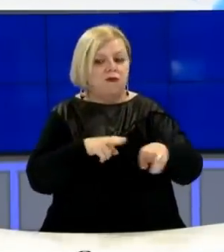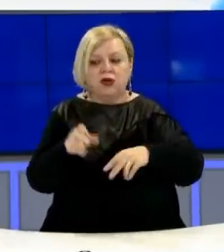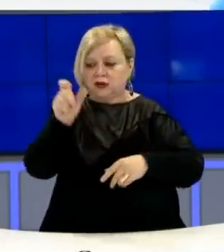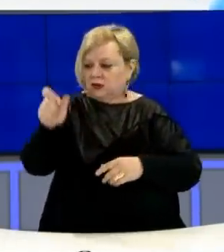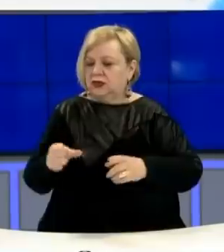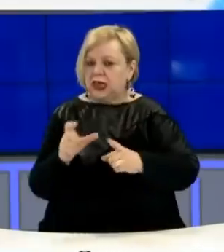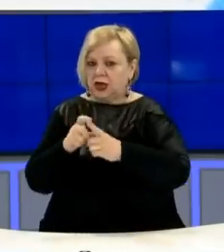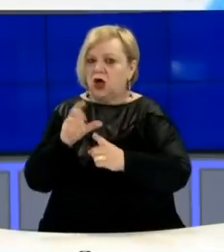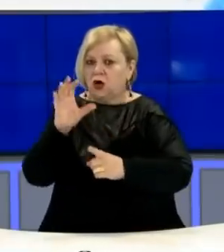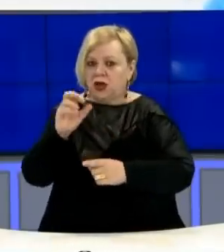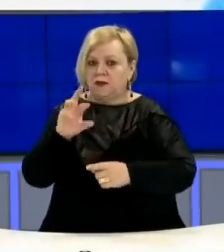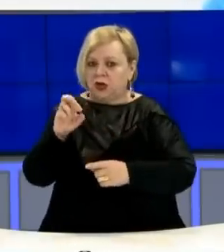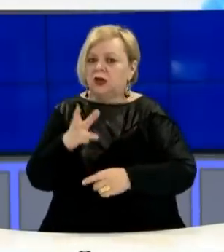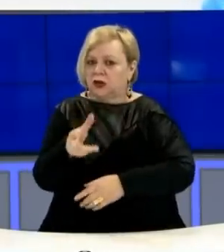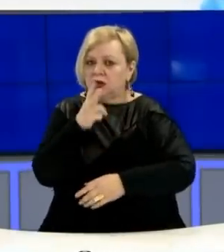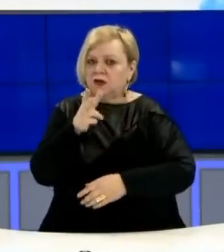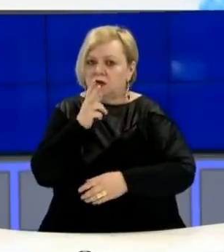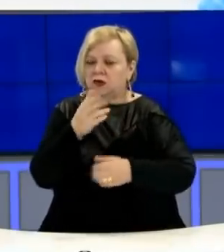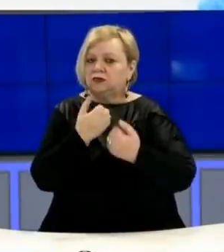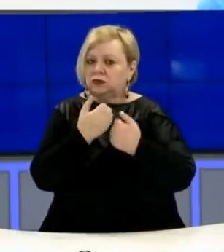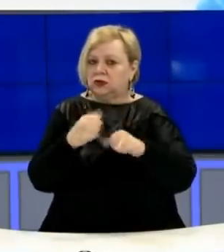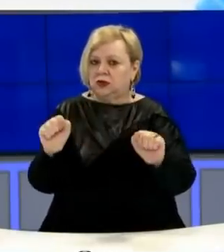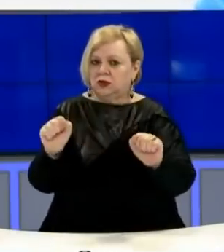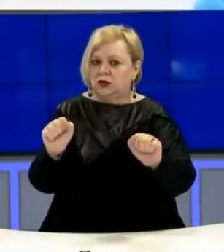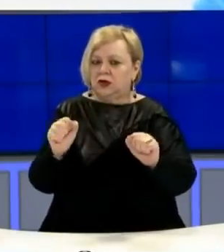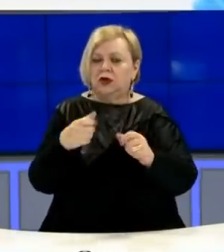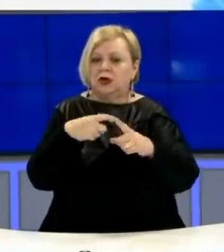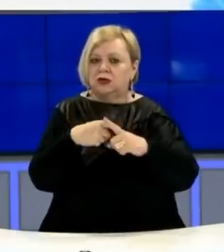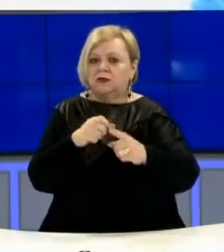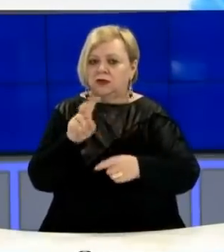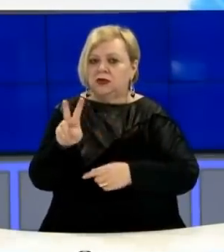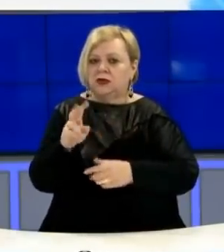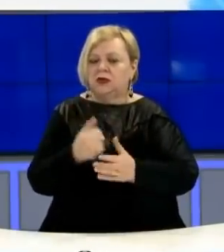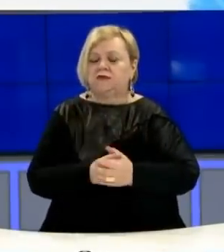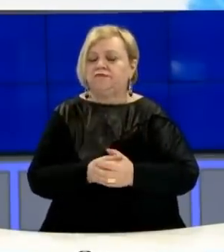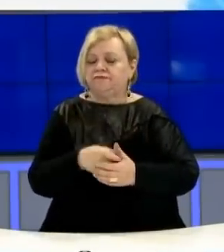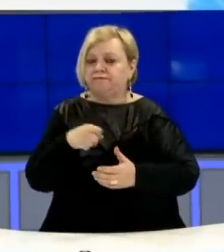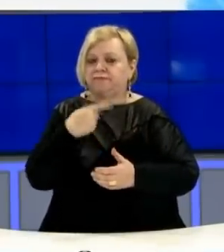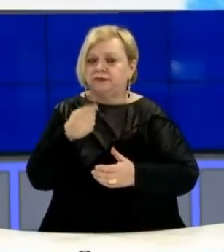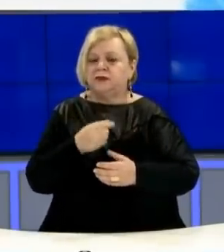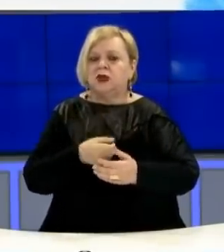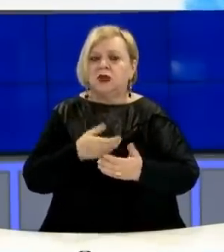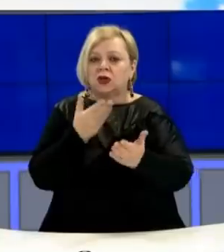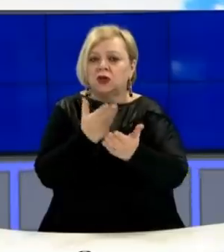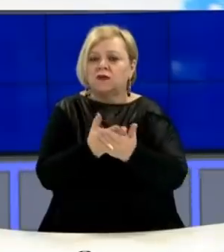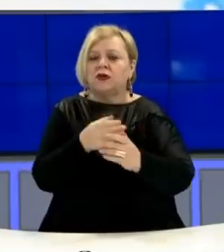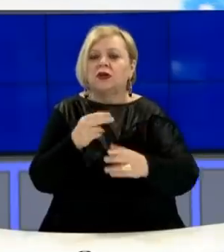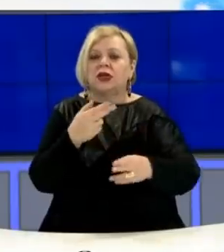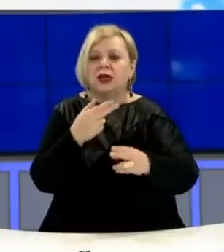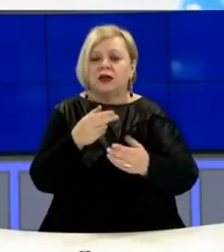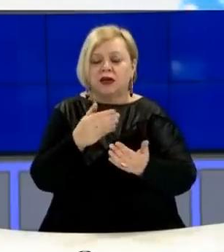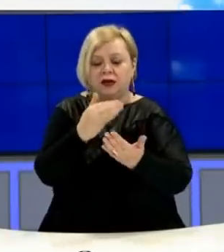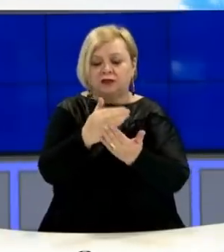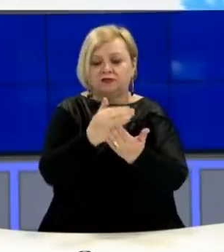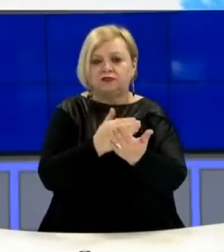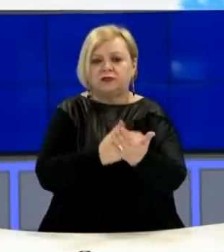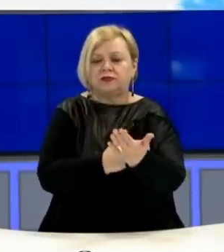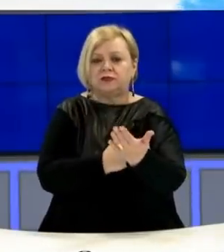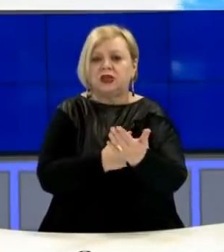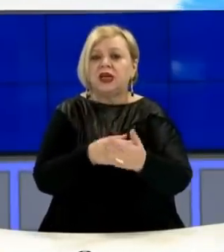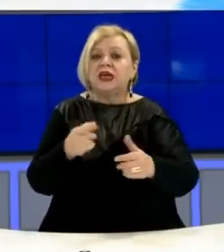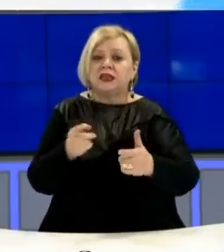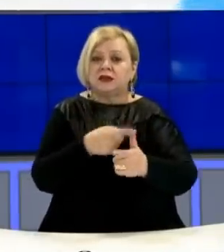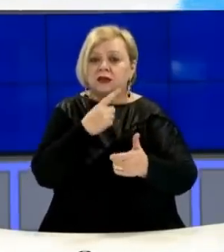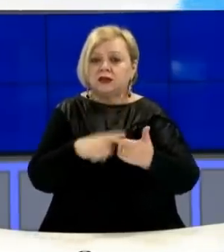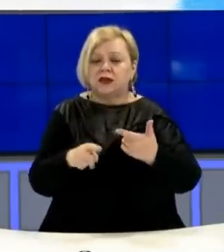Ben Emerson, kishtë të kërkuar lirimin e klientit të ti Kadri Veseli. A i madje kishtë të ofruar një list me kushtet që do të plëtësoshin nëse